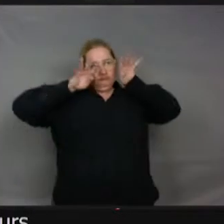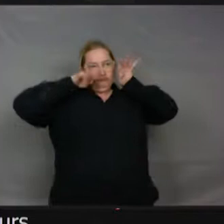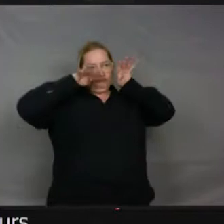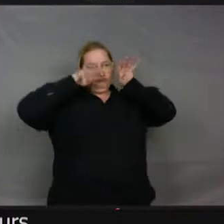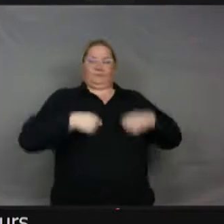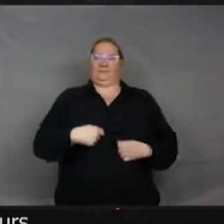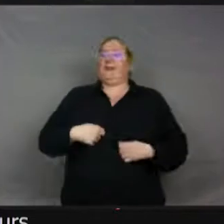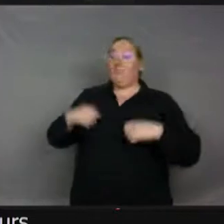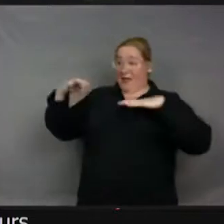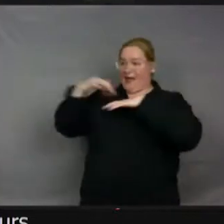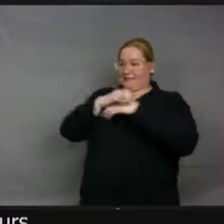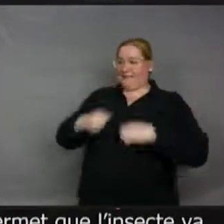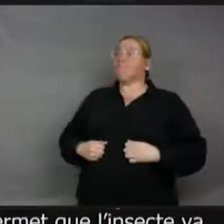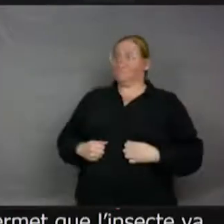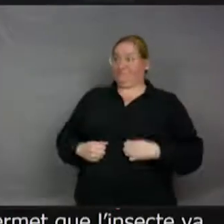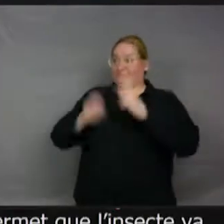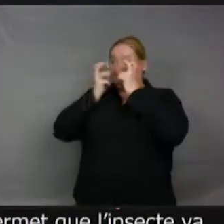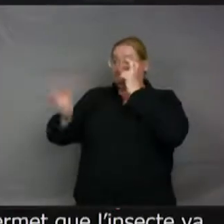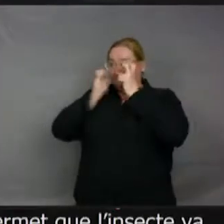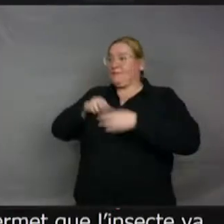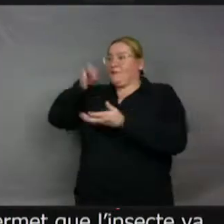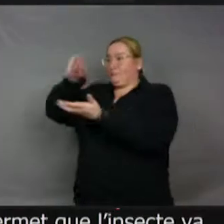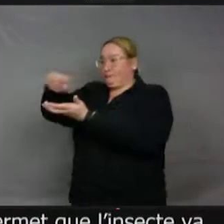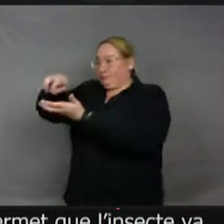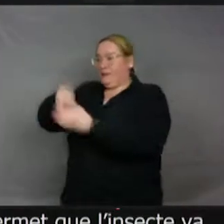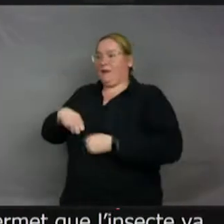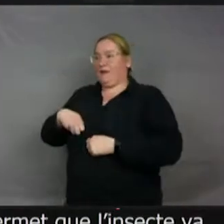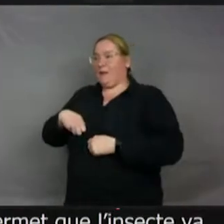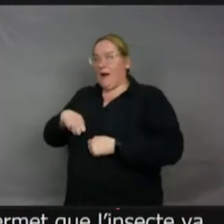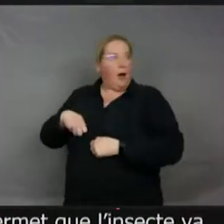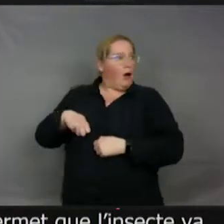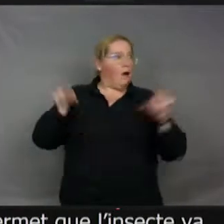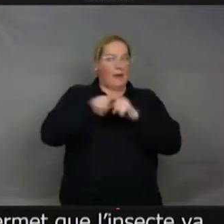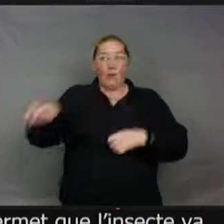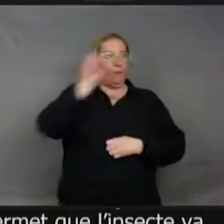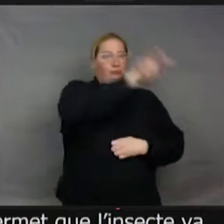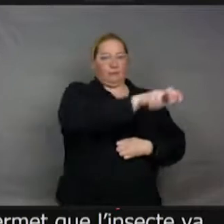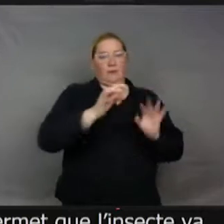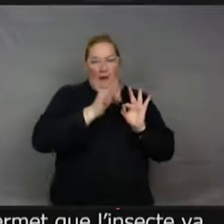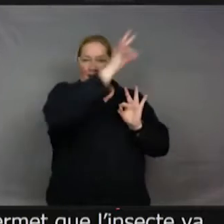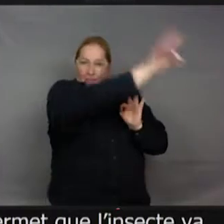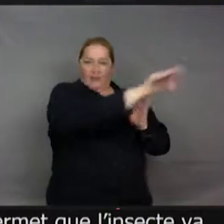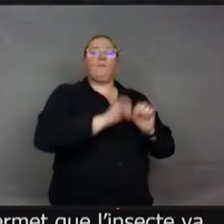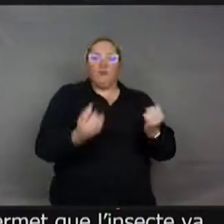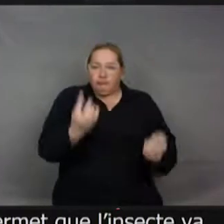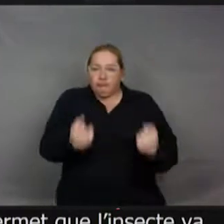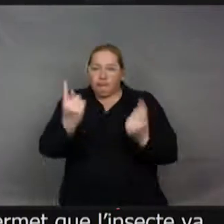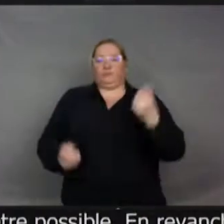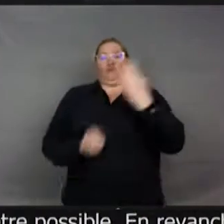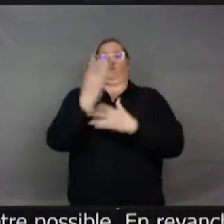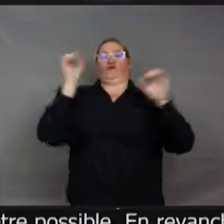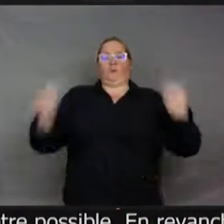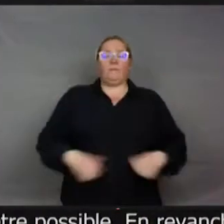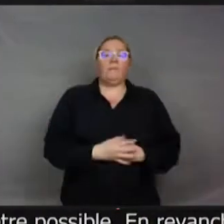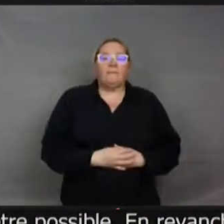la fleur de la même espèce, et donc la reproduction va être possible. En revanche, ce que vous dites, c'est que du coup, quand vous